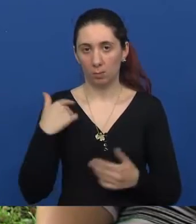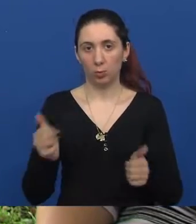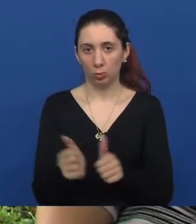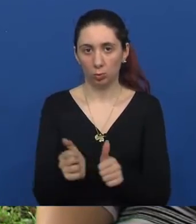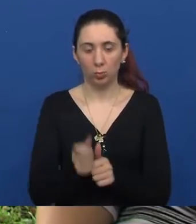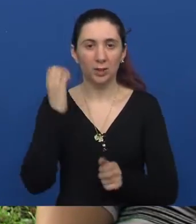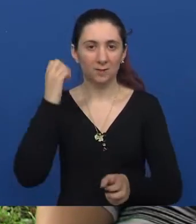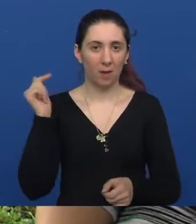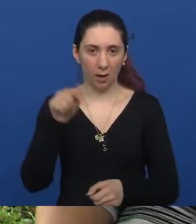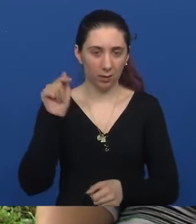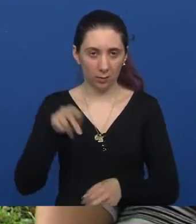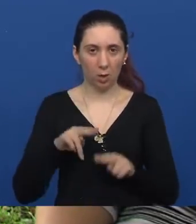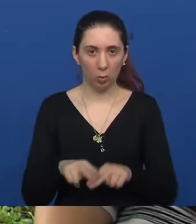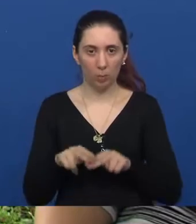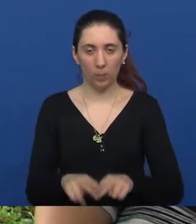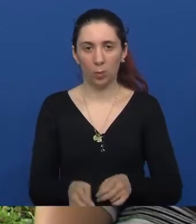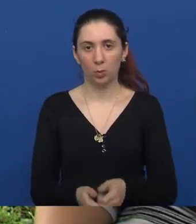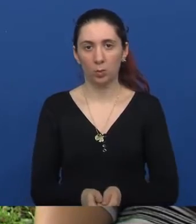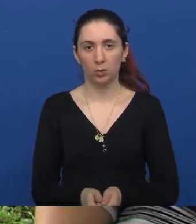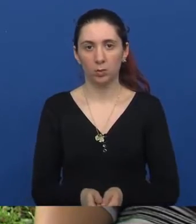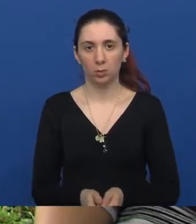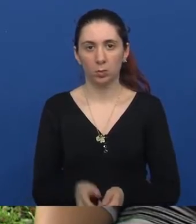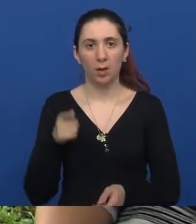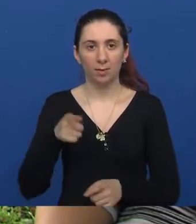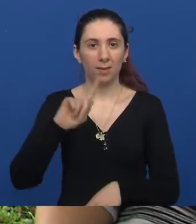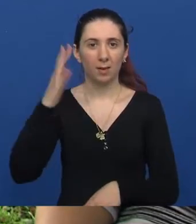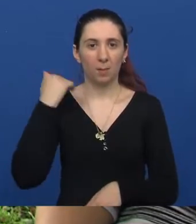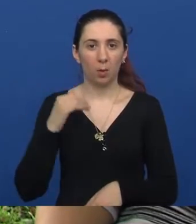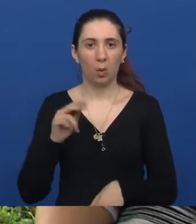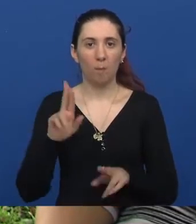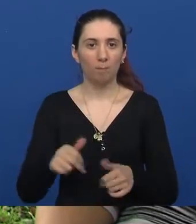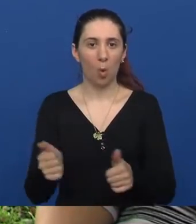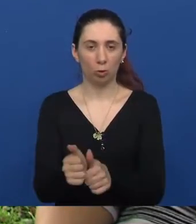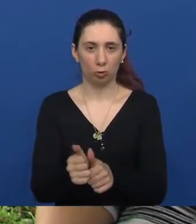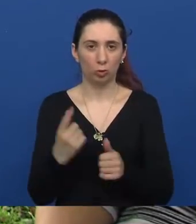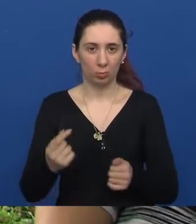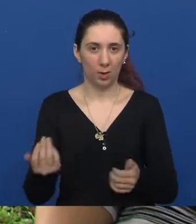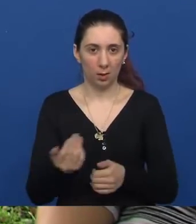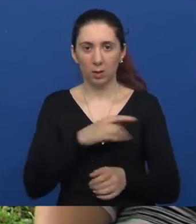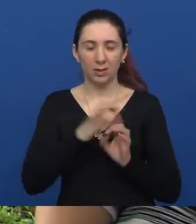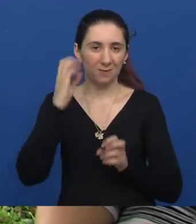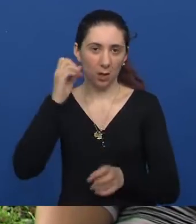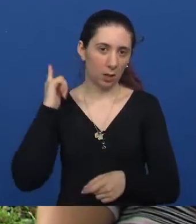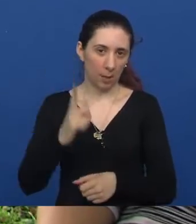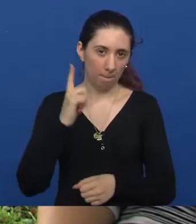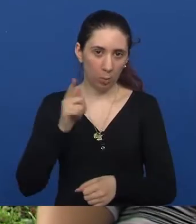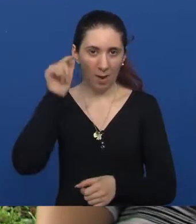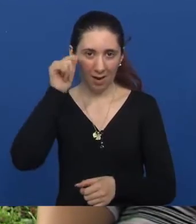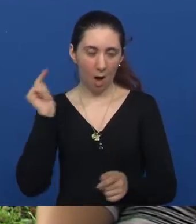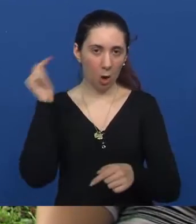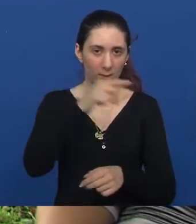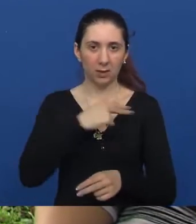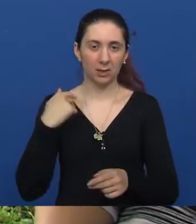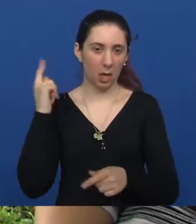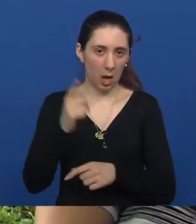svaki dan dolazili u bolnicu. Tad nije bilo da se može biti uz dijete, tako da su putovali svaki dan iz Karlovca u